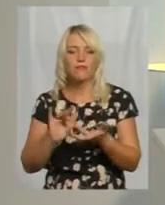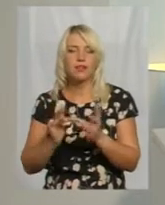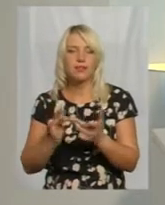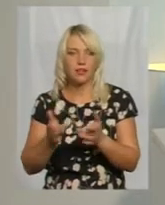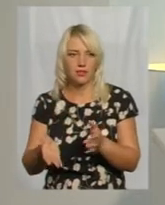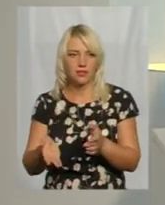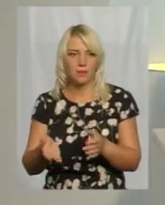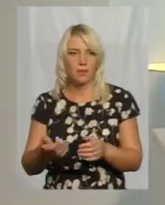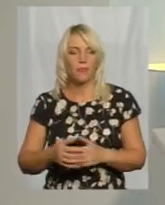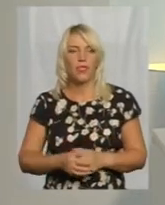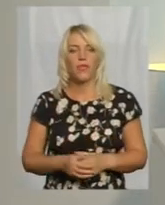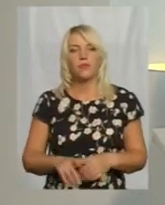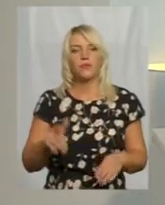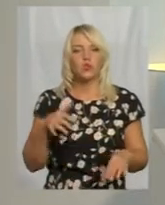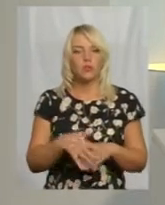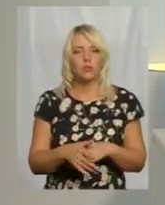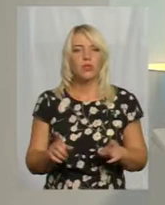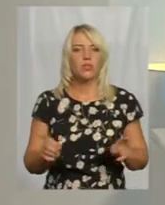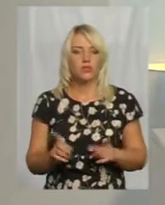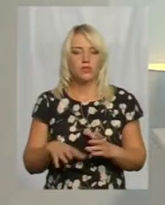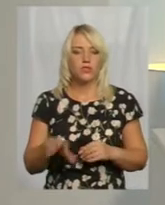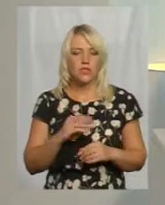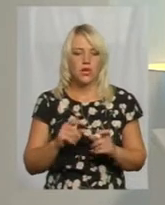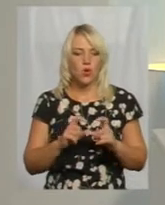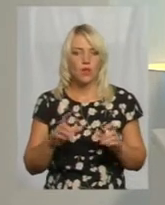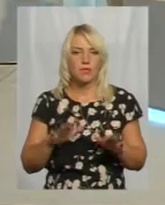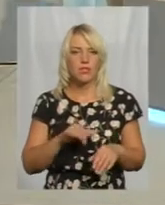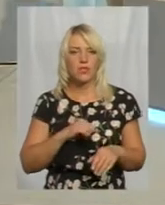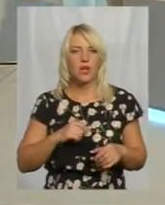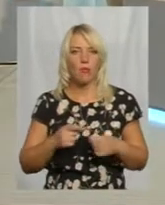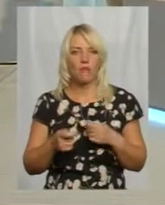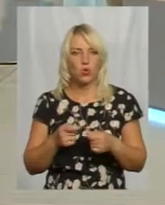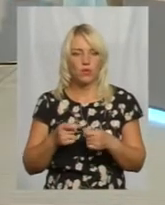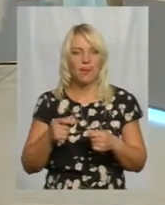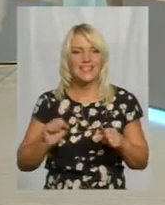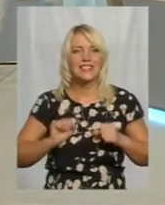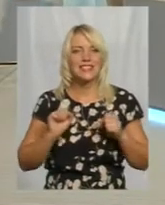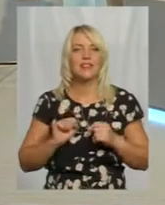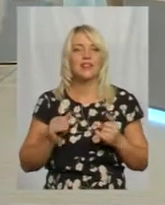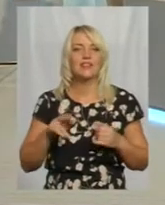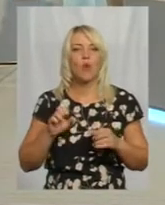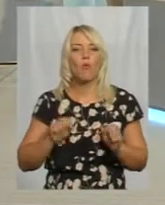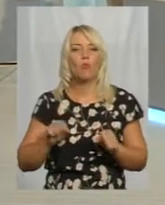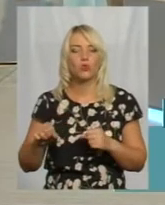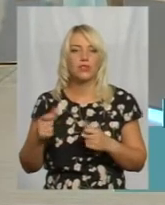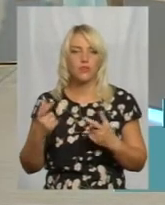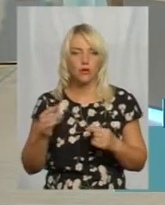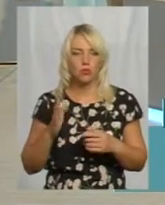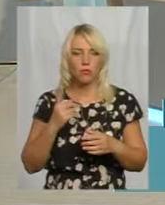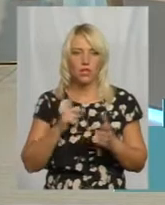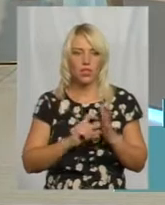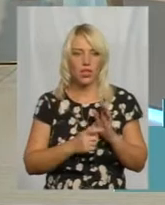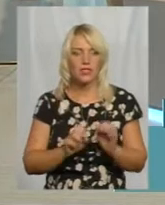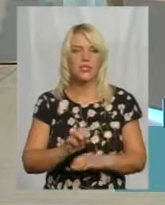далеко не Зрозуміло, бо всі органи місцевого самоврядування старалися по можливості там, де бдуть перші класи,